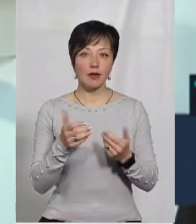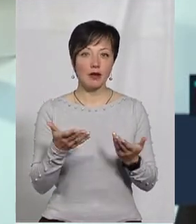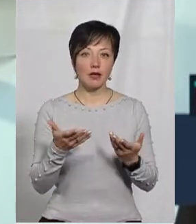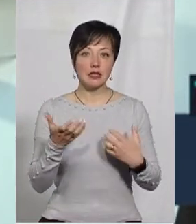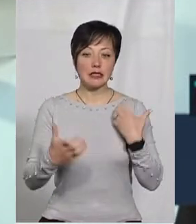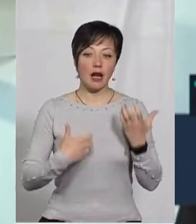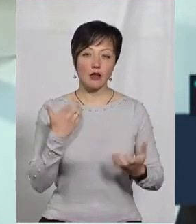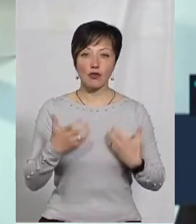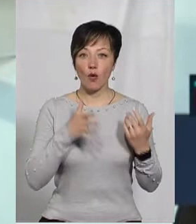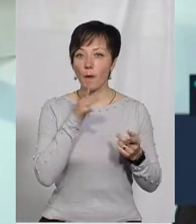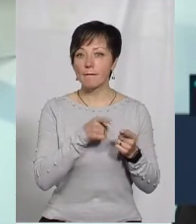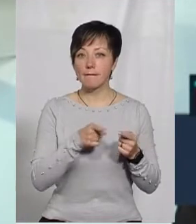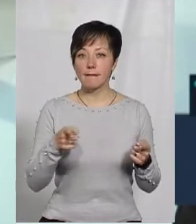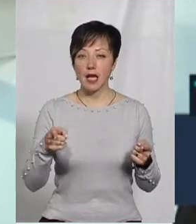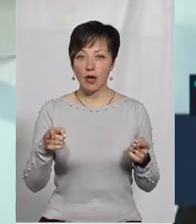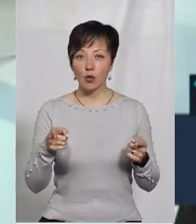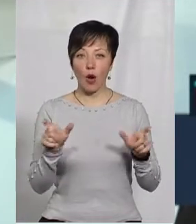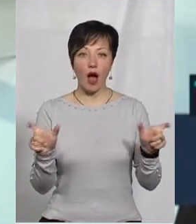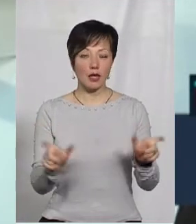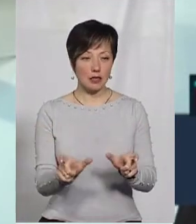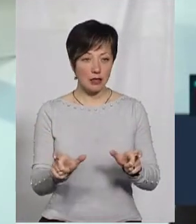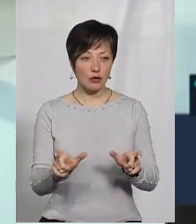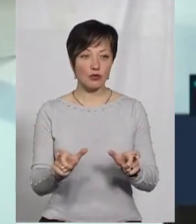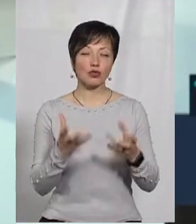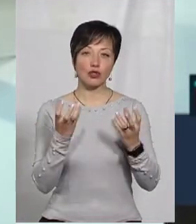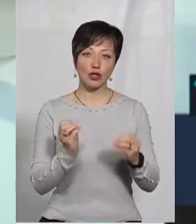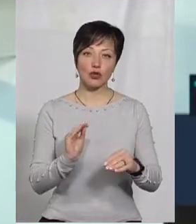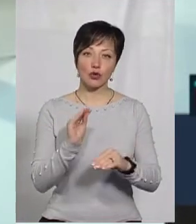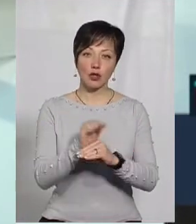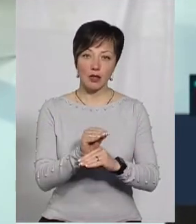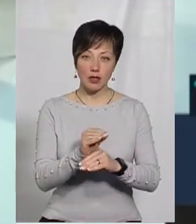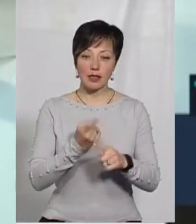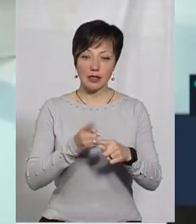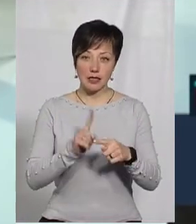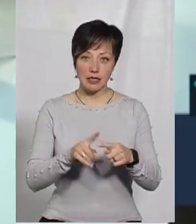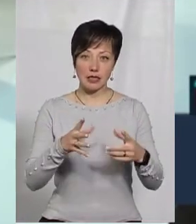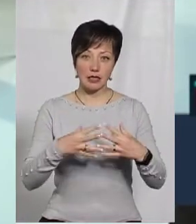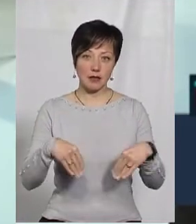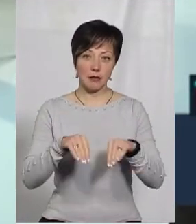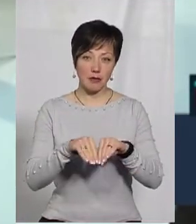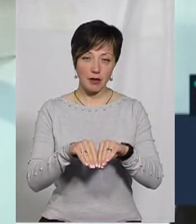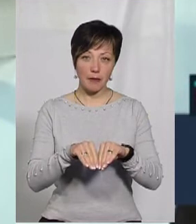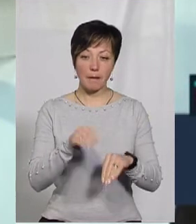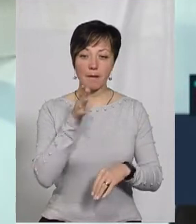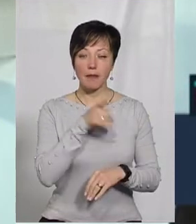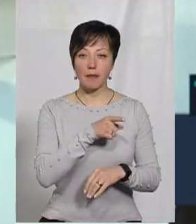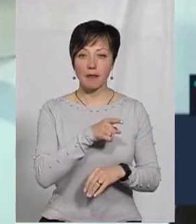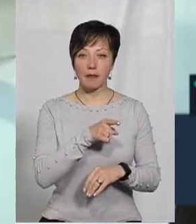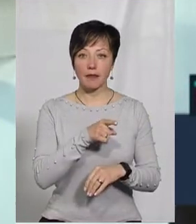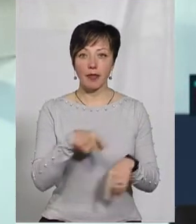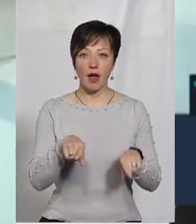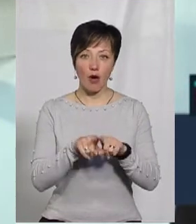якоїсь стресового періоду, карантинного періоду, ще додавався до цих сімей певний період,